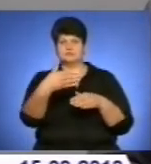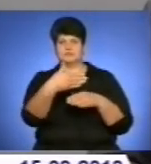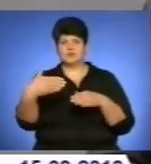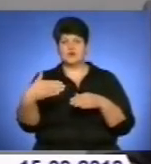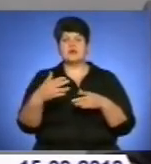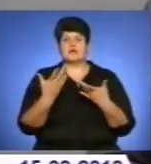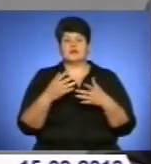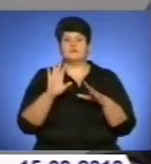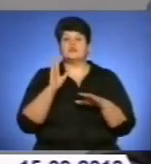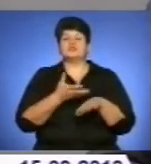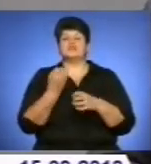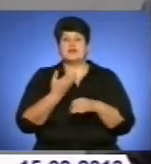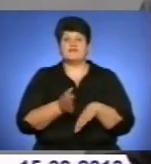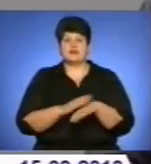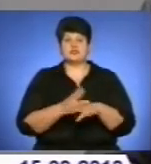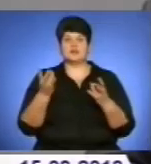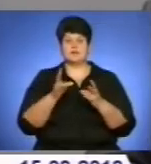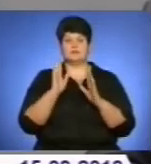чергового 52-10-05,